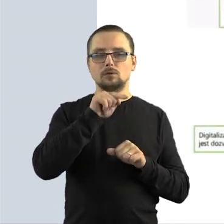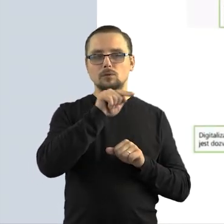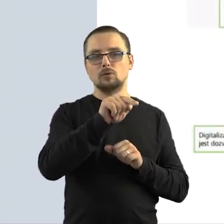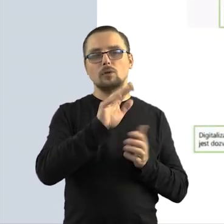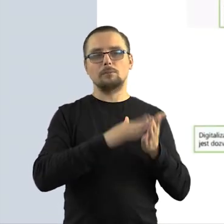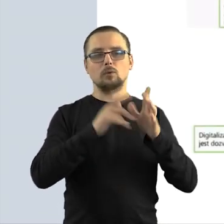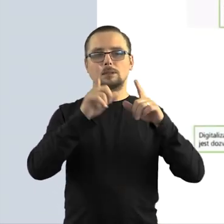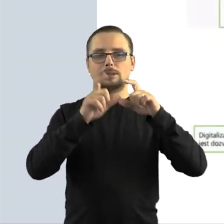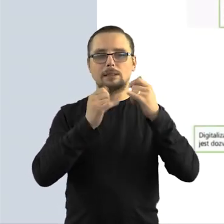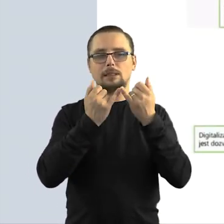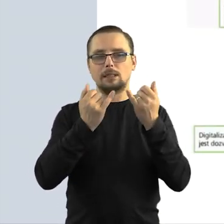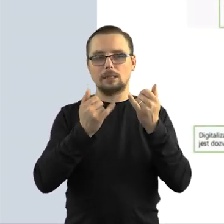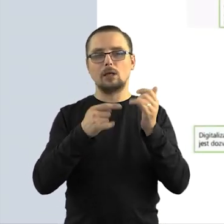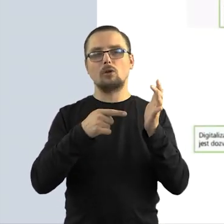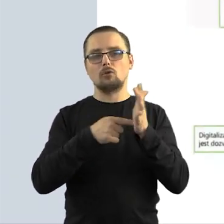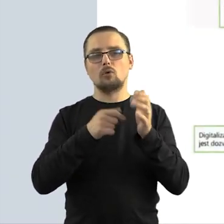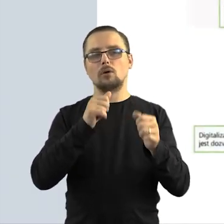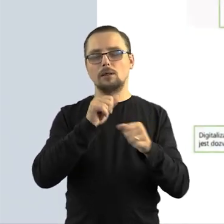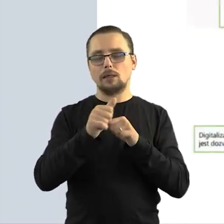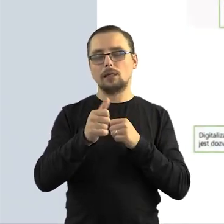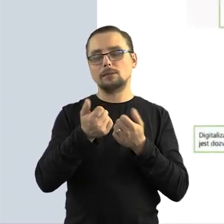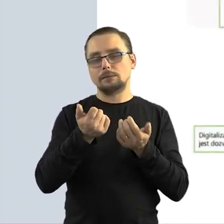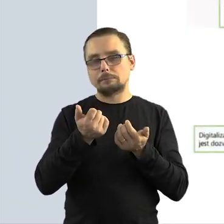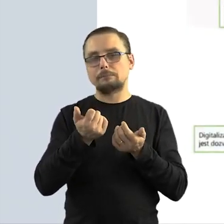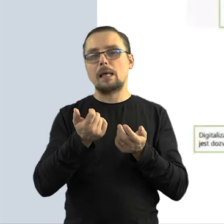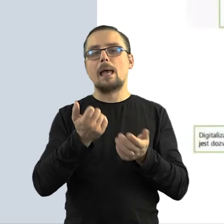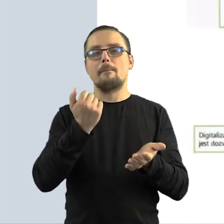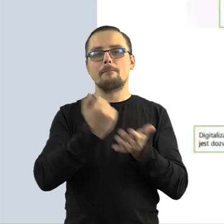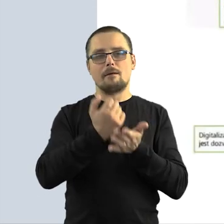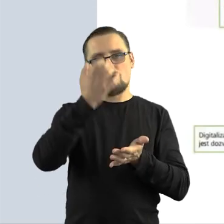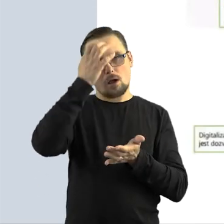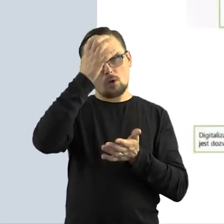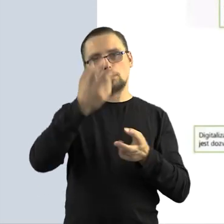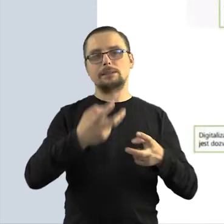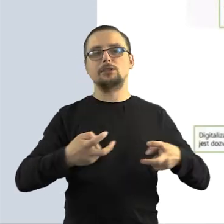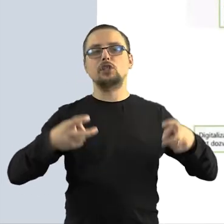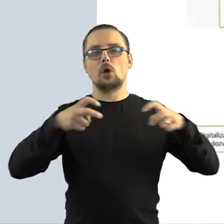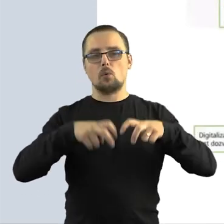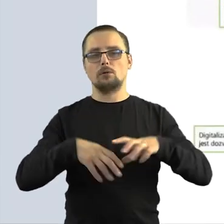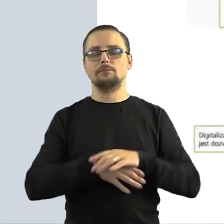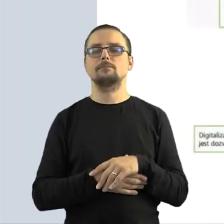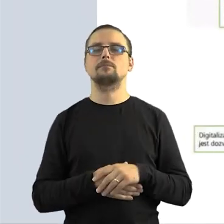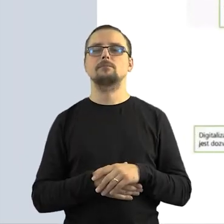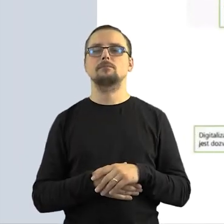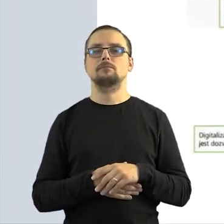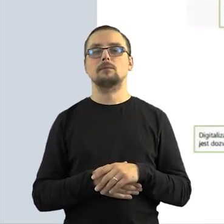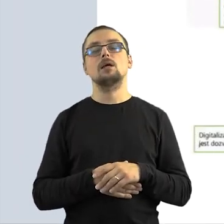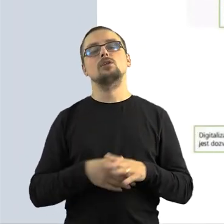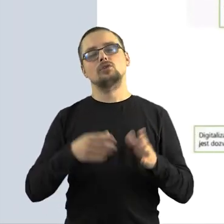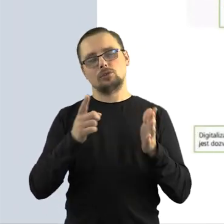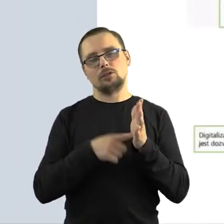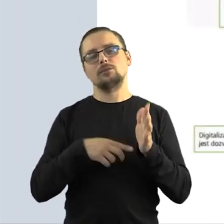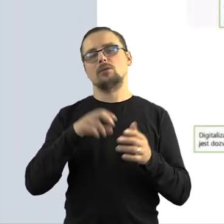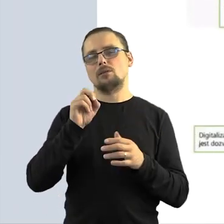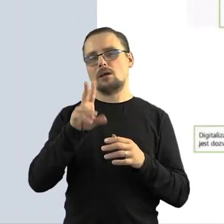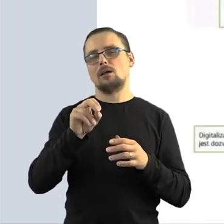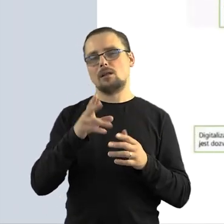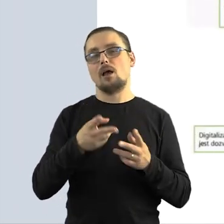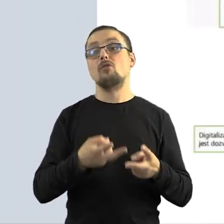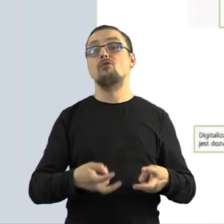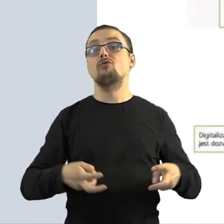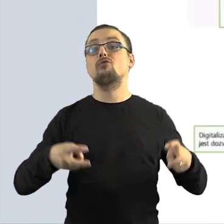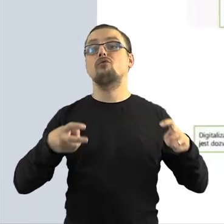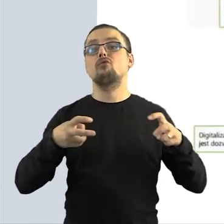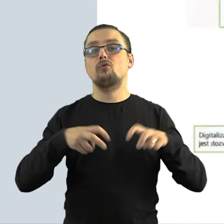ustalenie, czy dany zasób jest utworem w rozumieniu prawa autorskiego. tutaj odpowiedź zazwyczaj będzie tak, ponieważ tak jak mówiłam na samym początku, bardzo